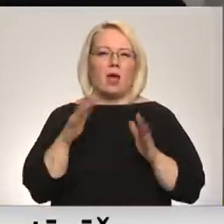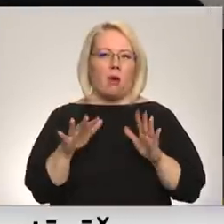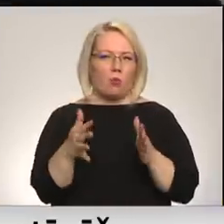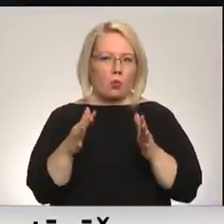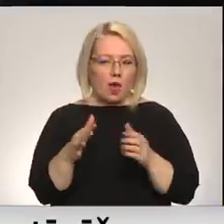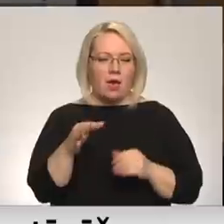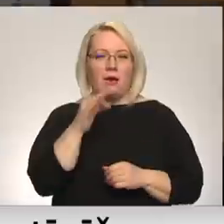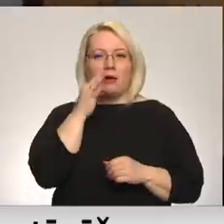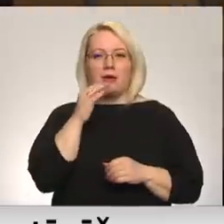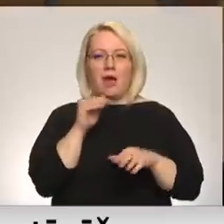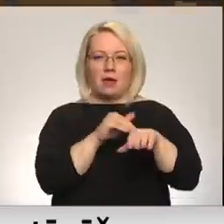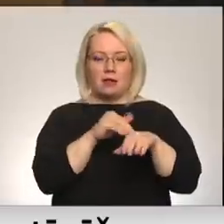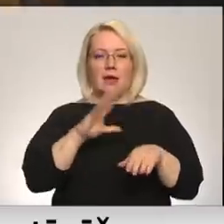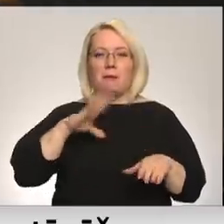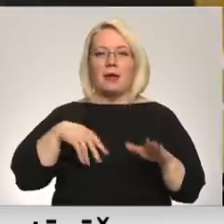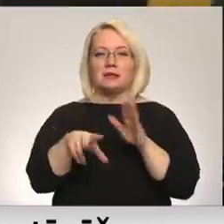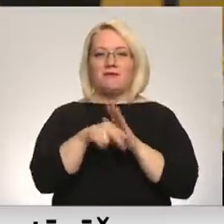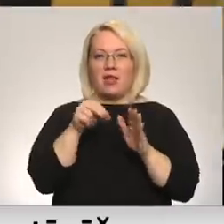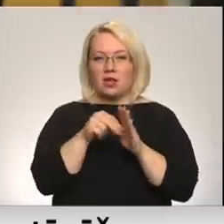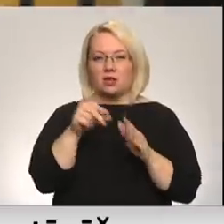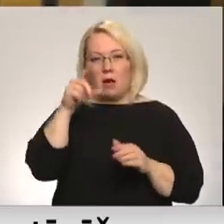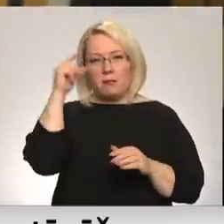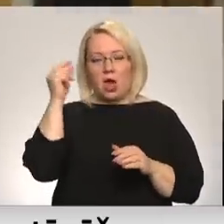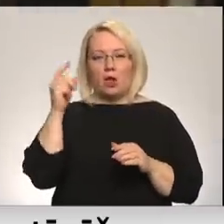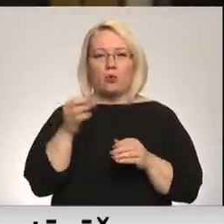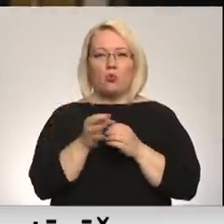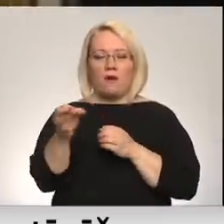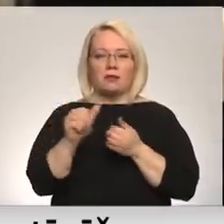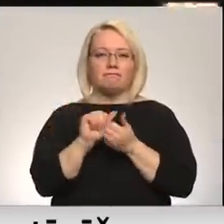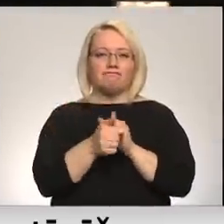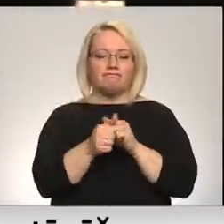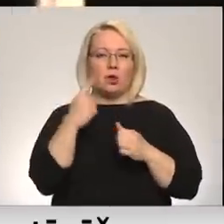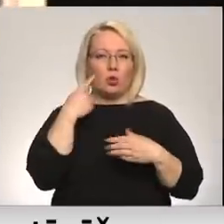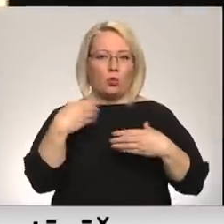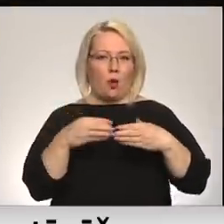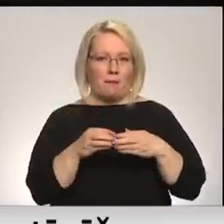Jāatgādna, ka pēc vēlēšanām preiļa novadā nomainījās domas vadība.